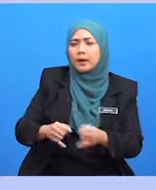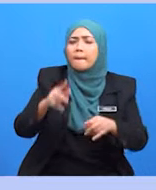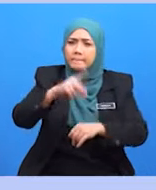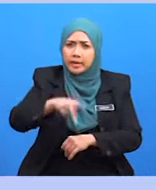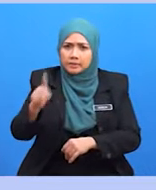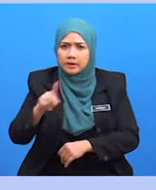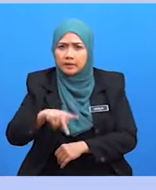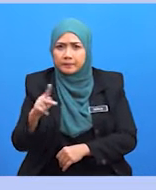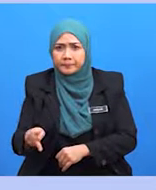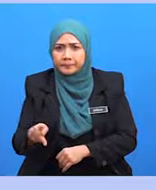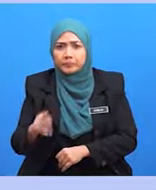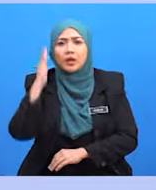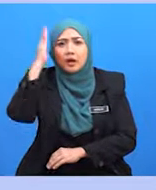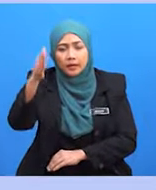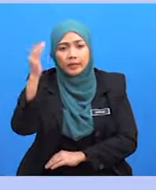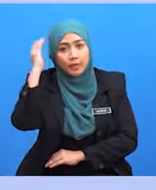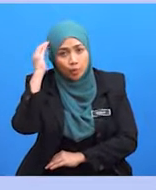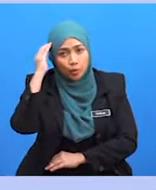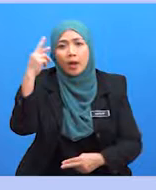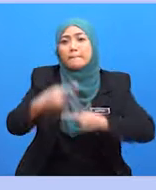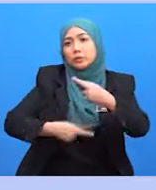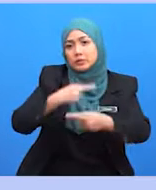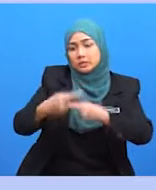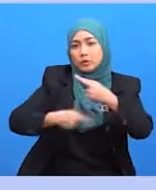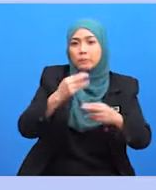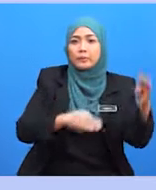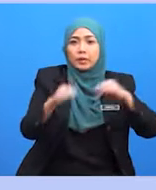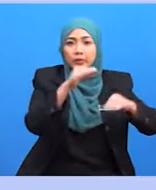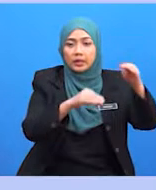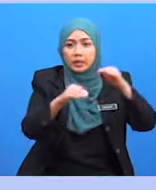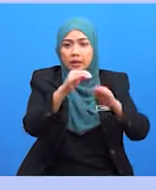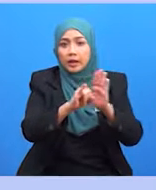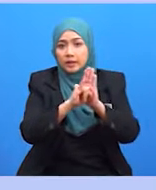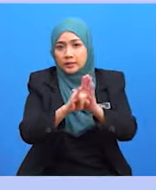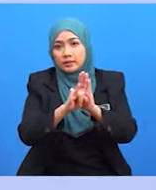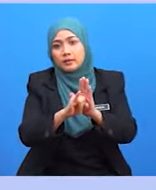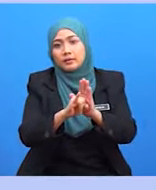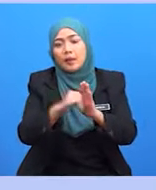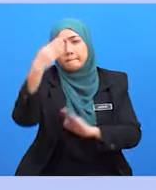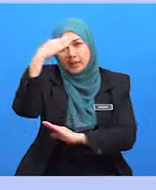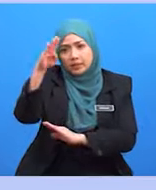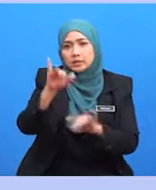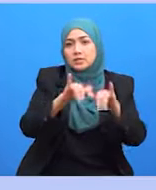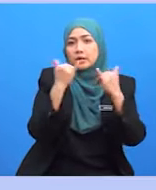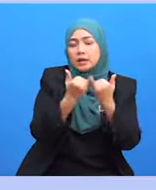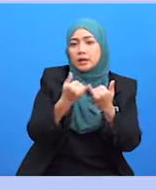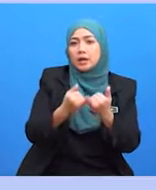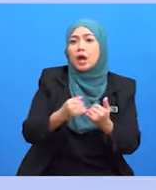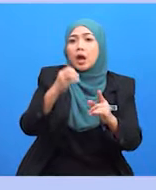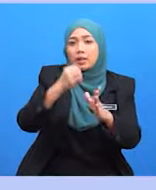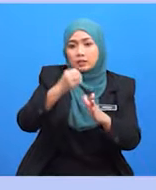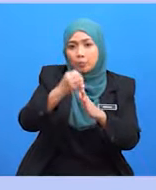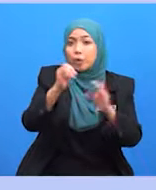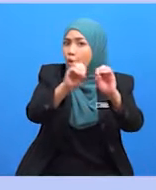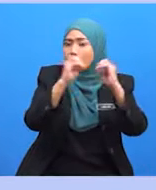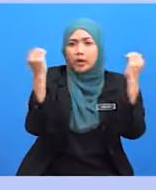akan berupaya untuk mengetahui proses pembangunan identiti korporat bagi sesebuah syarikat atau organisasi di